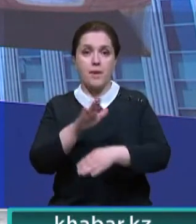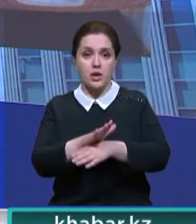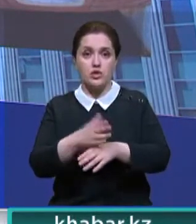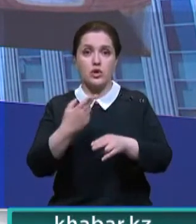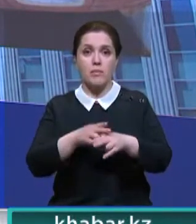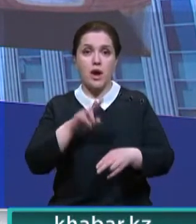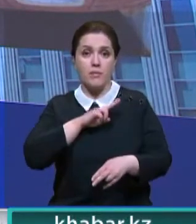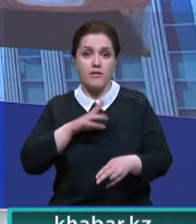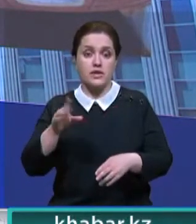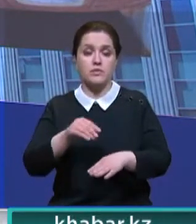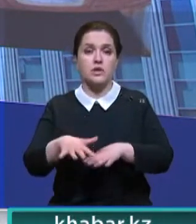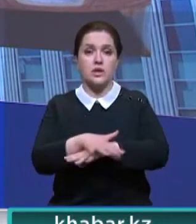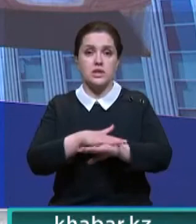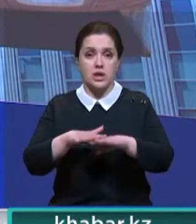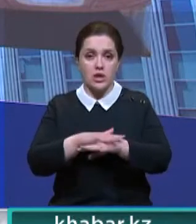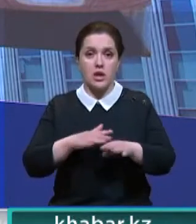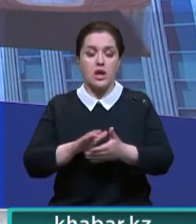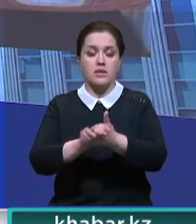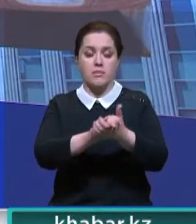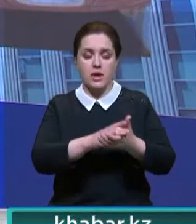актуализации работ всех общественных институтов Ассамблеи.